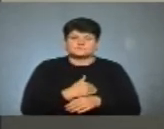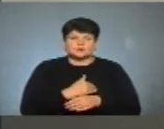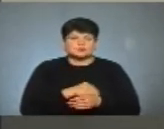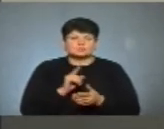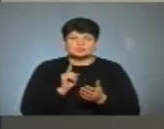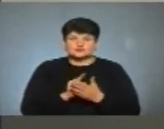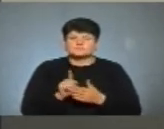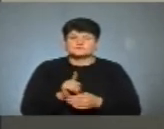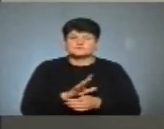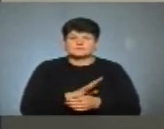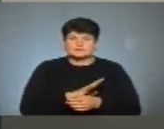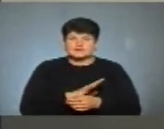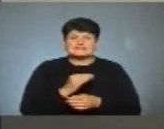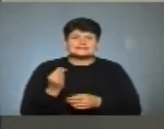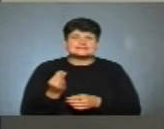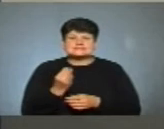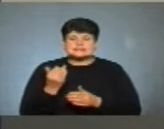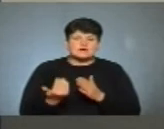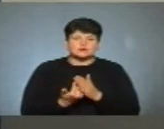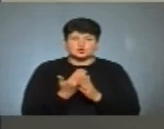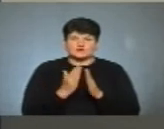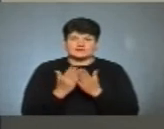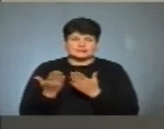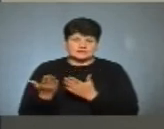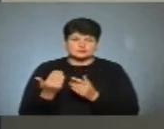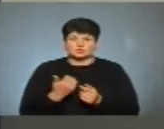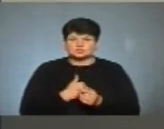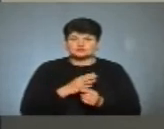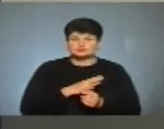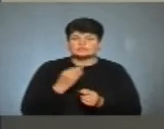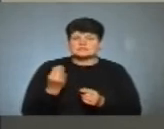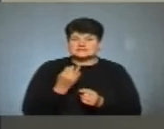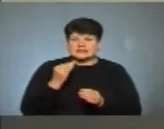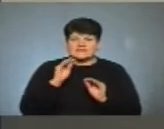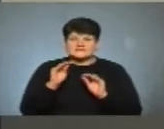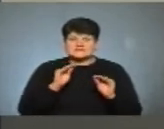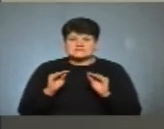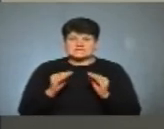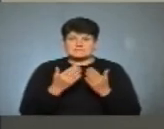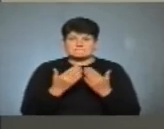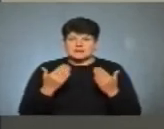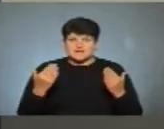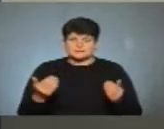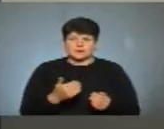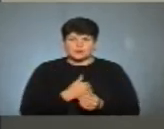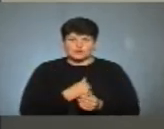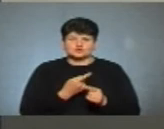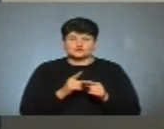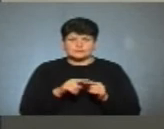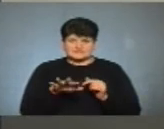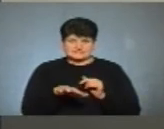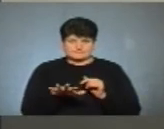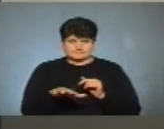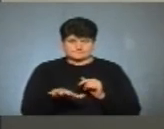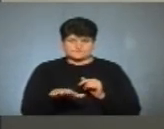обов'язково, щоб були цікаві нові книги. Хоче, щоб був цікавий дизайн меблів. Вони хочуть, щоб ця платформа